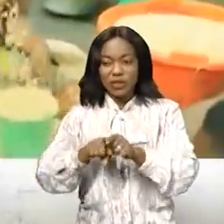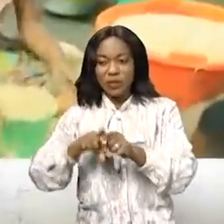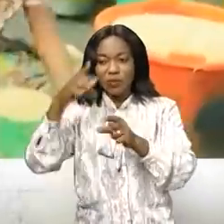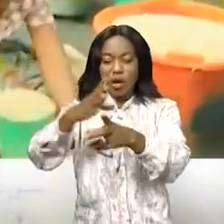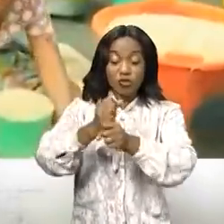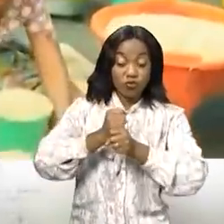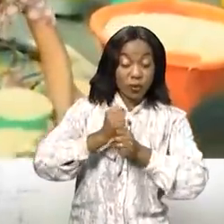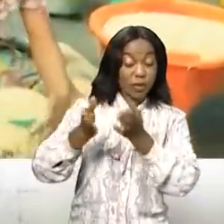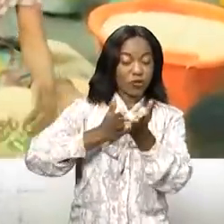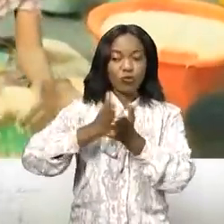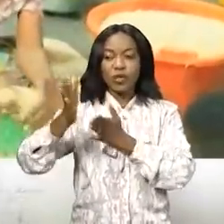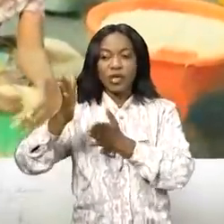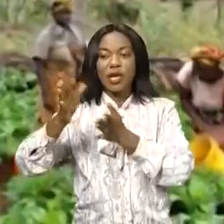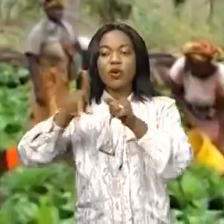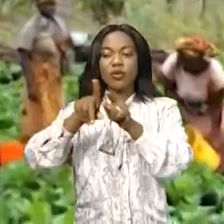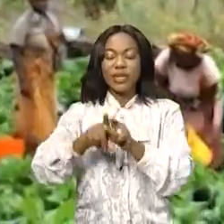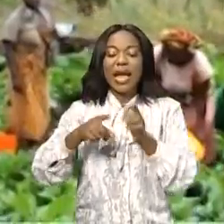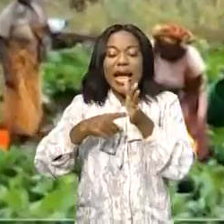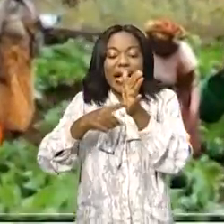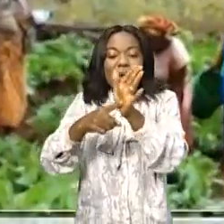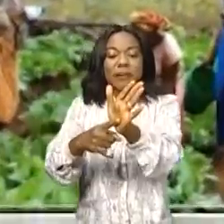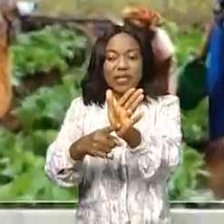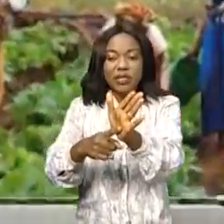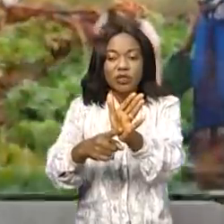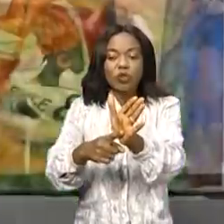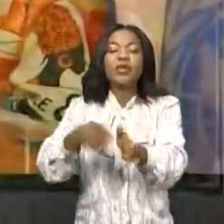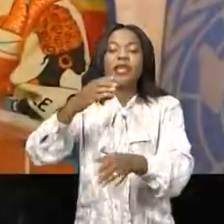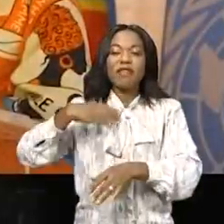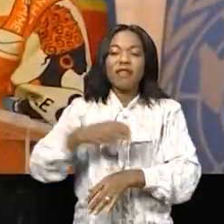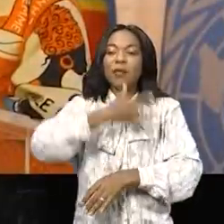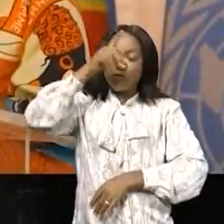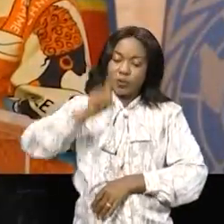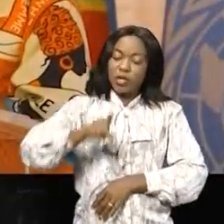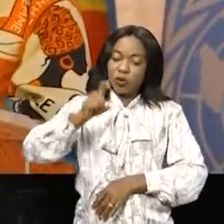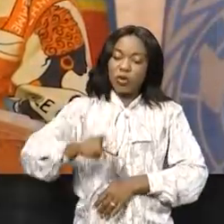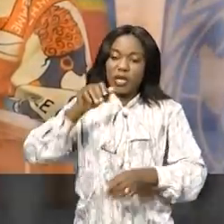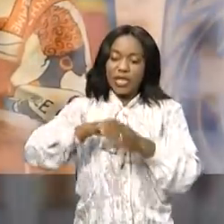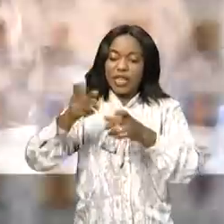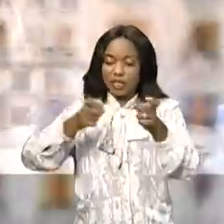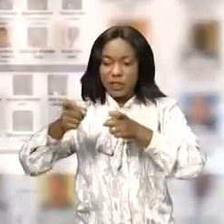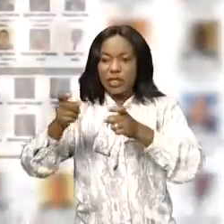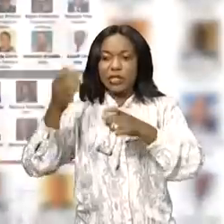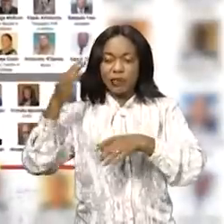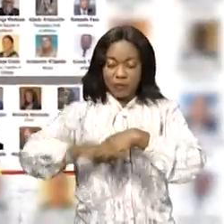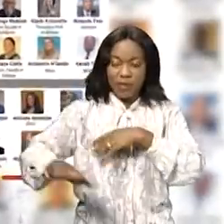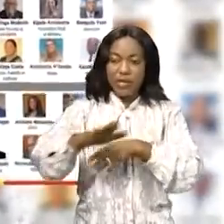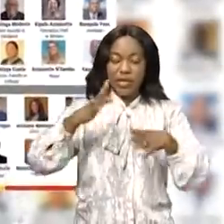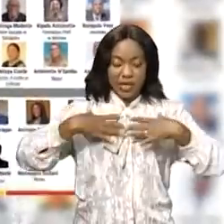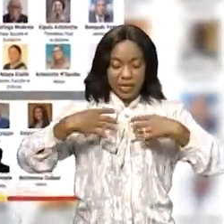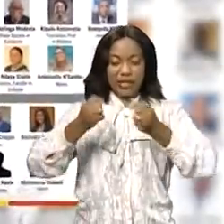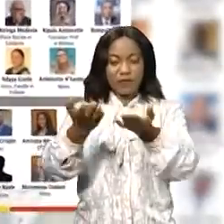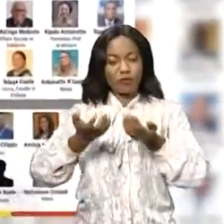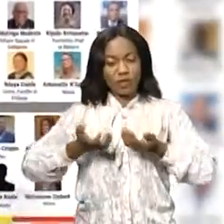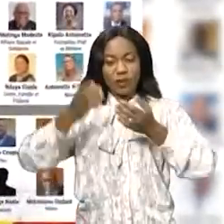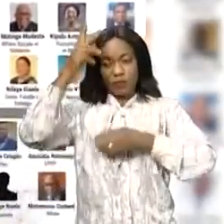plus légitimes, notamment la représentation féminine dans la gestion du pays. Aujourd'hui, grâce à la volonté